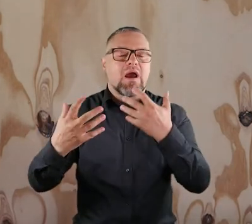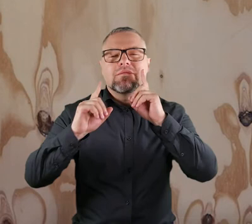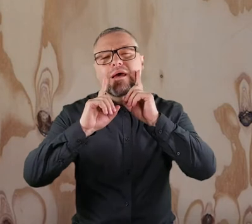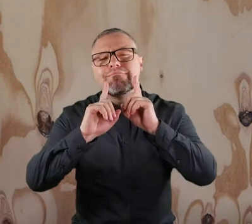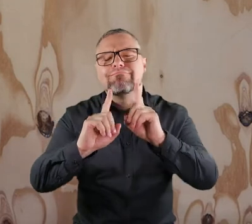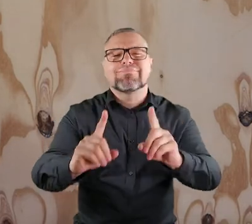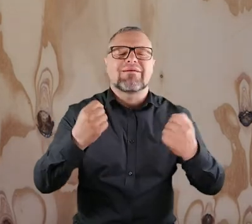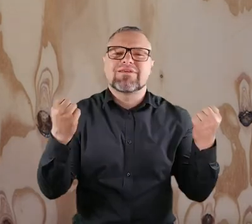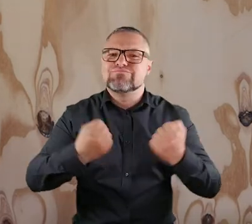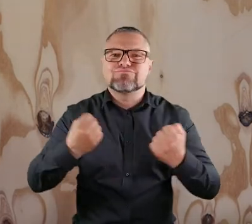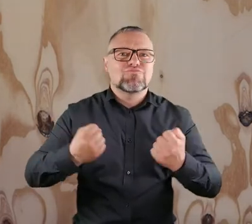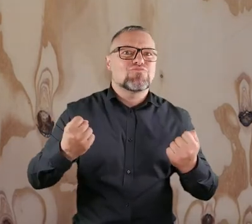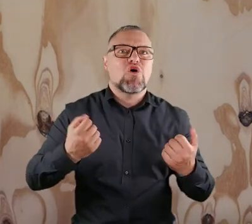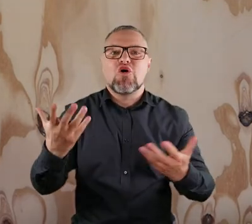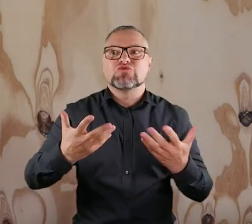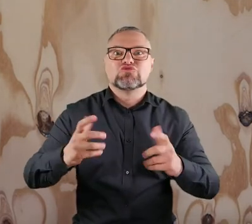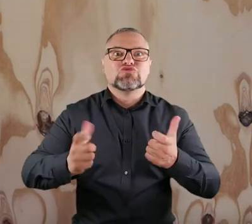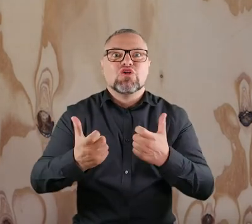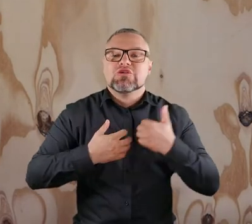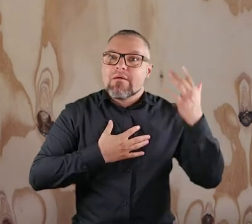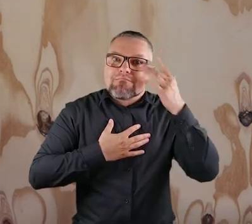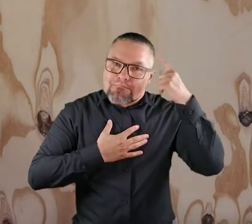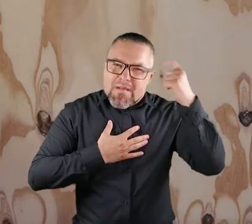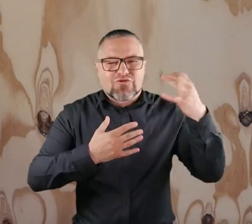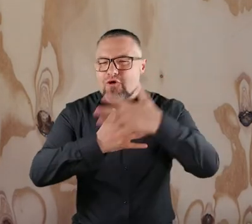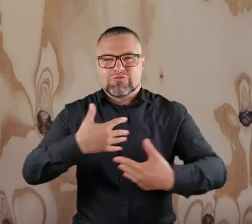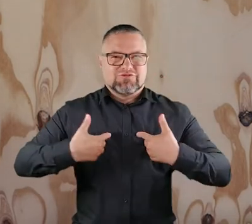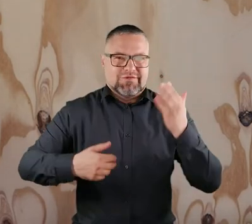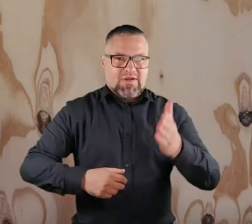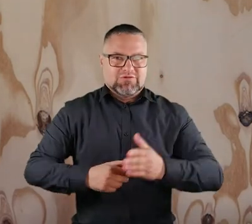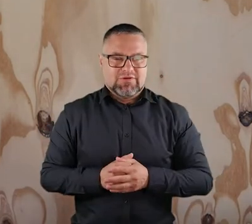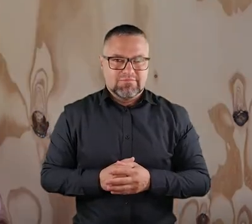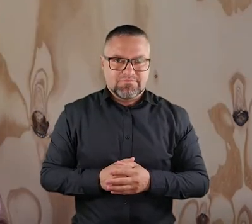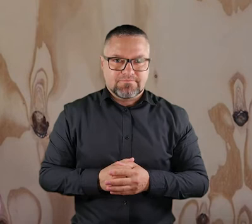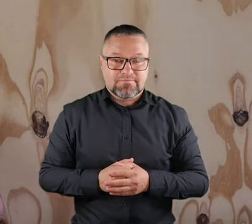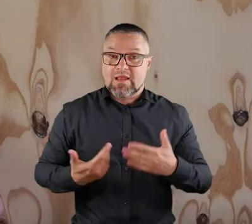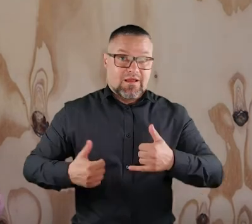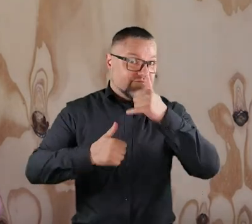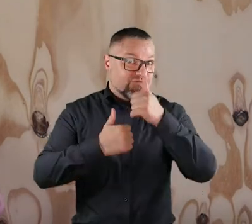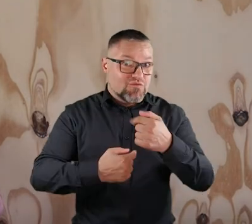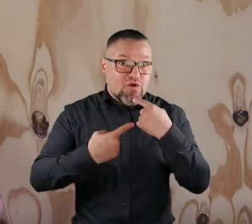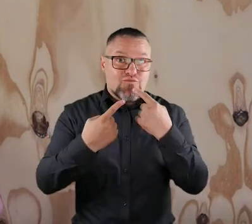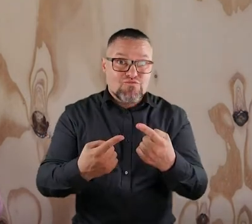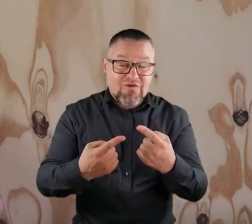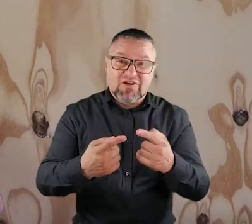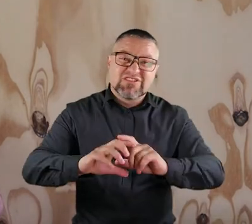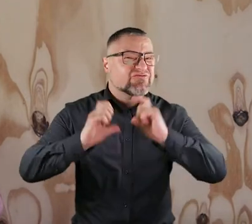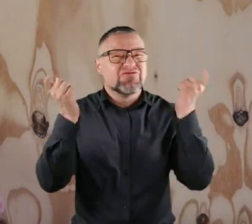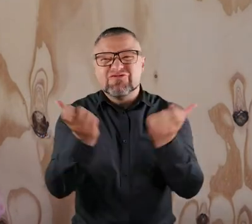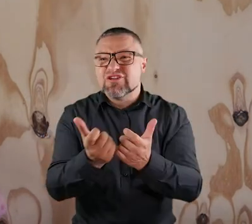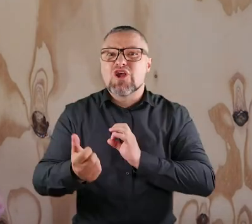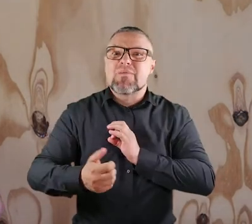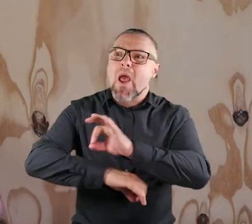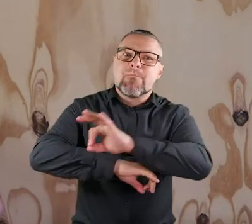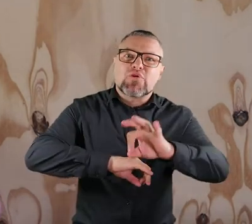mają naprawdę coś, o czym będą pamiętać do końca życia. Nie jestem w stanie wspomnieć tutaj o